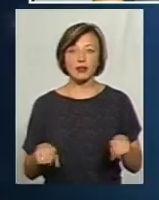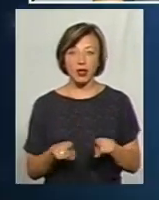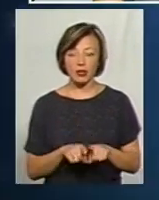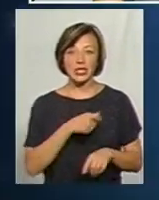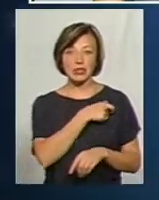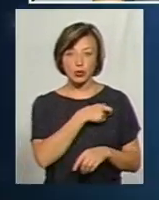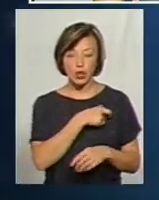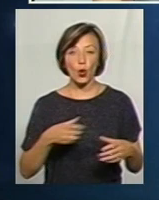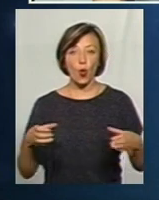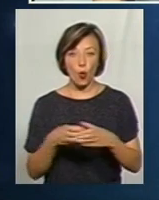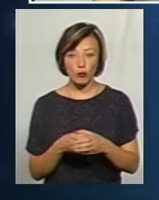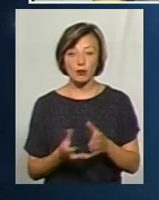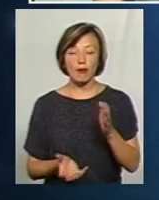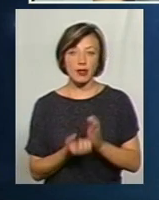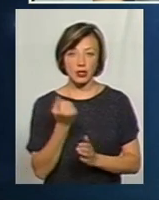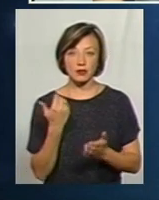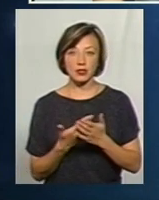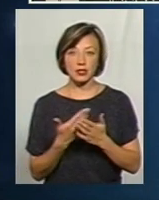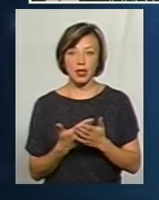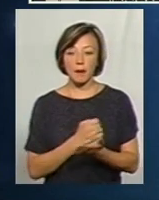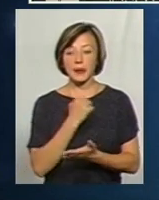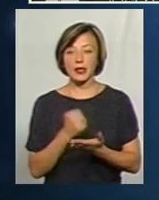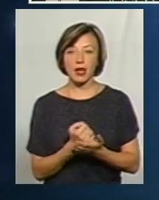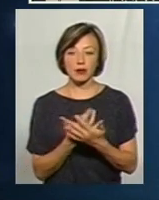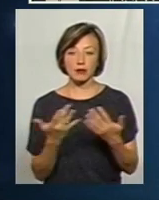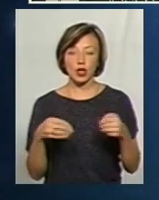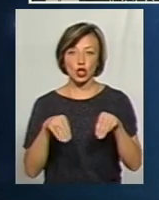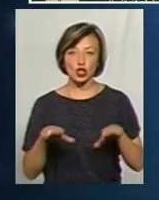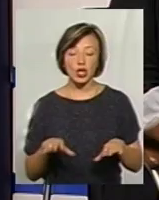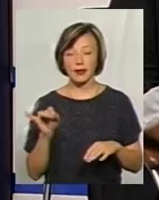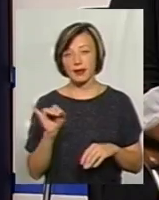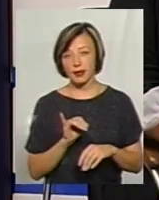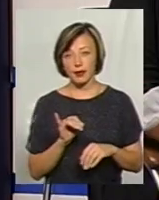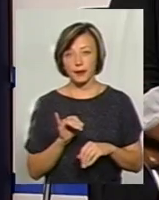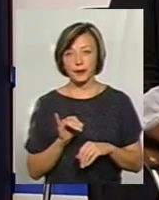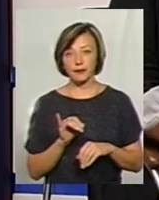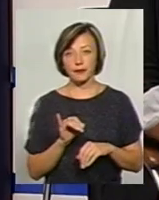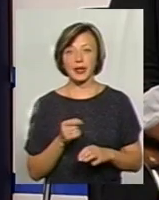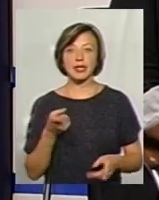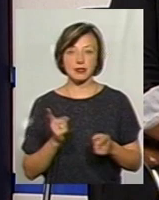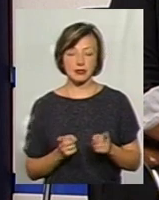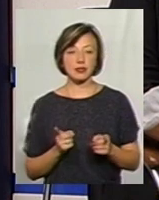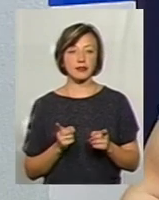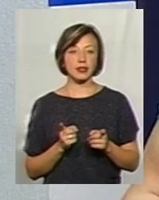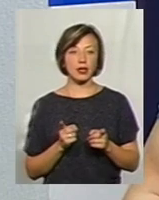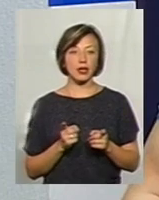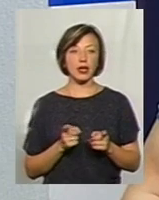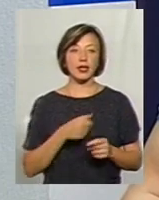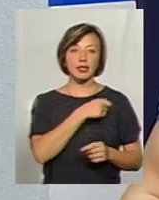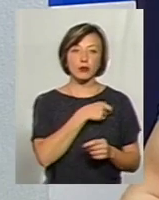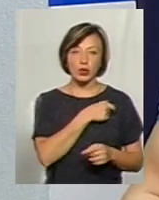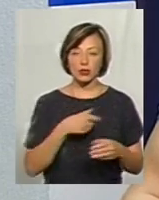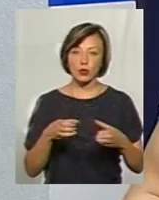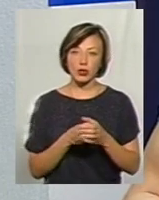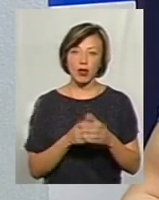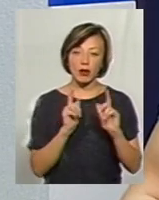еще депутатский корпус, который поддерживает принятие каких-либо решений там. И, естественно, там депутатский корпус